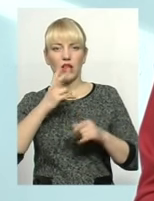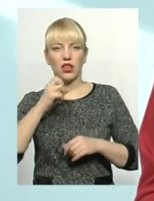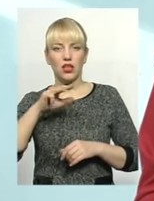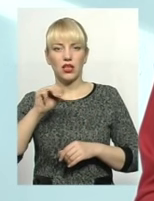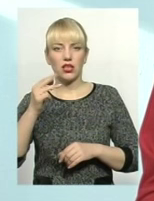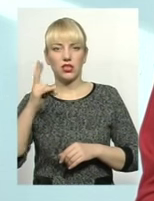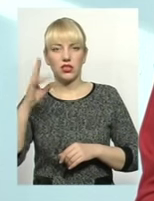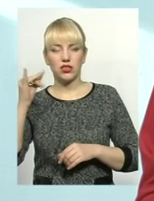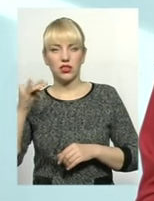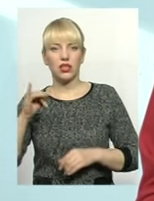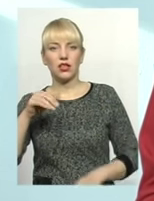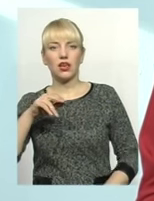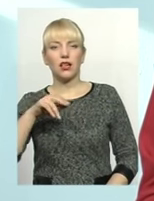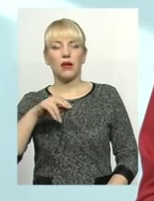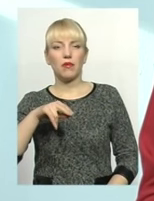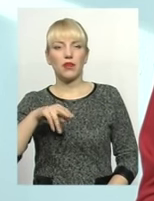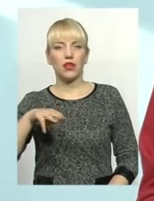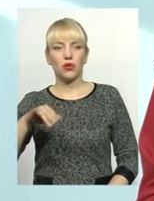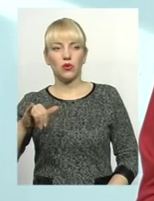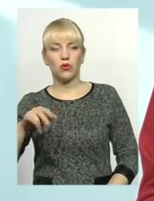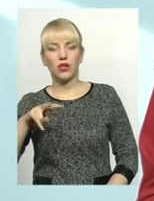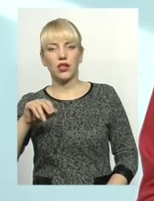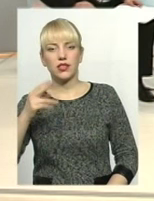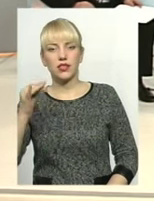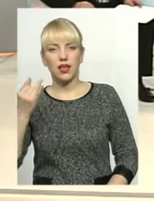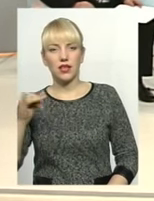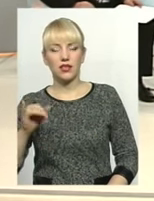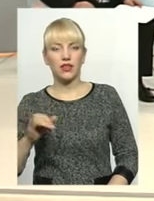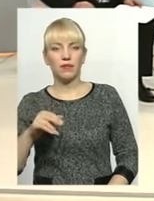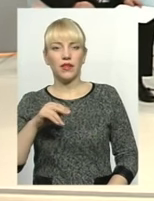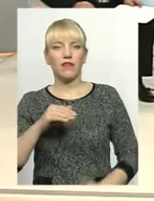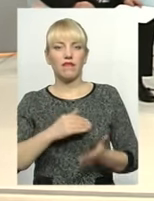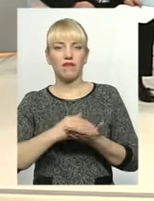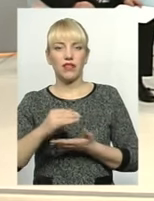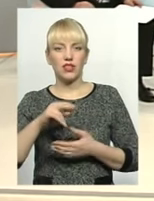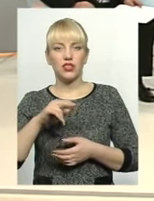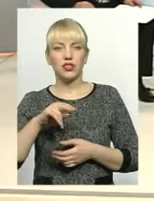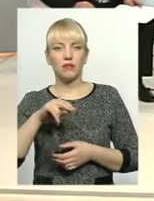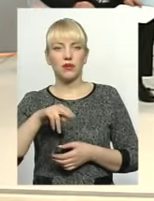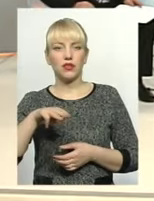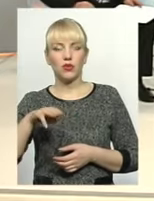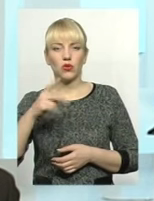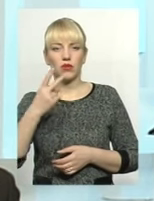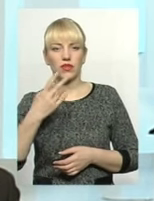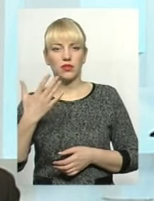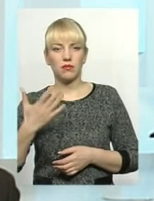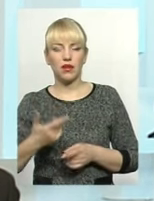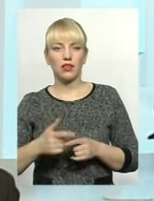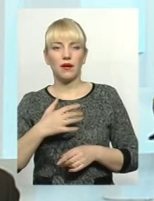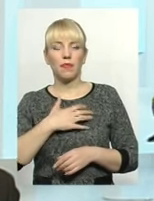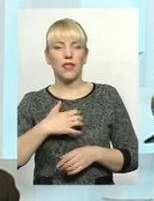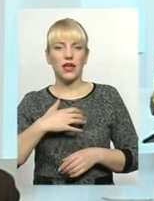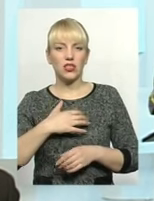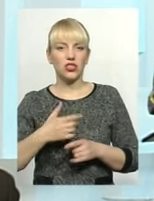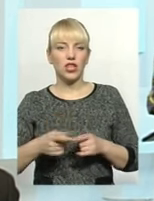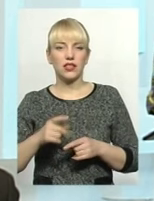професійний ліцей, Вище професійне училище номер 25 міста Хмельницького, Дережнянський професійний аграрний